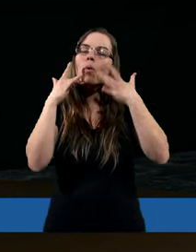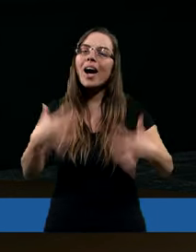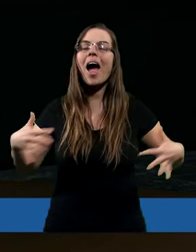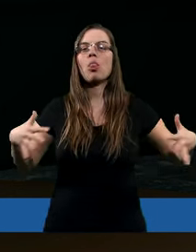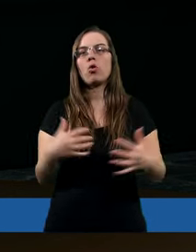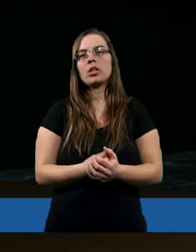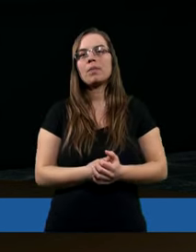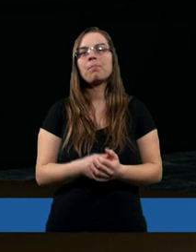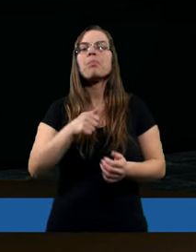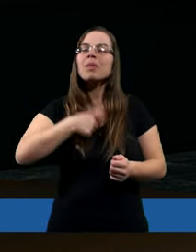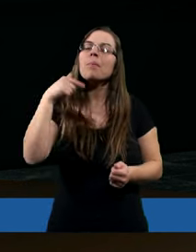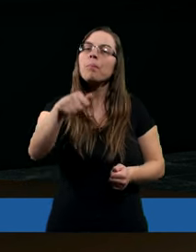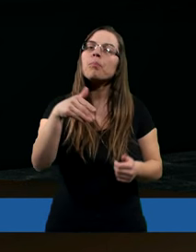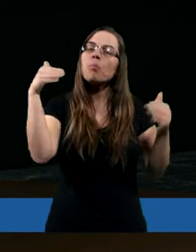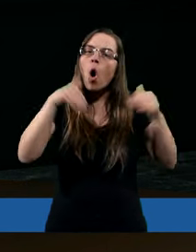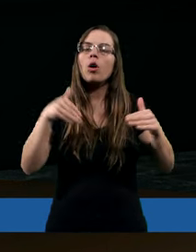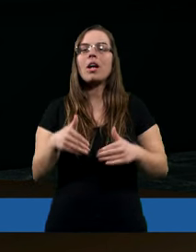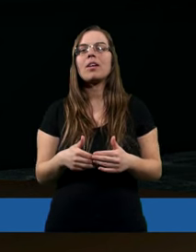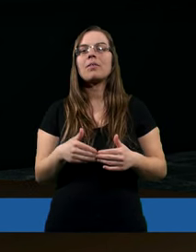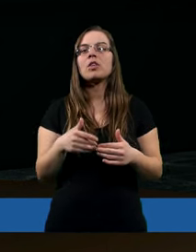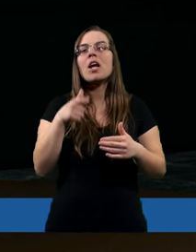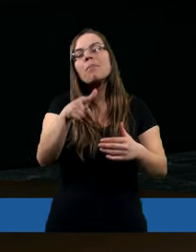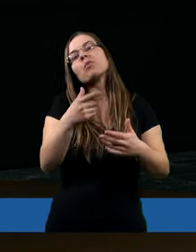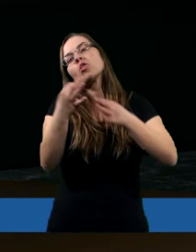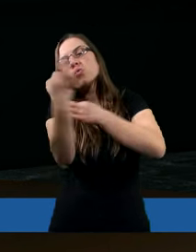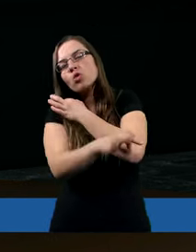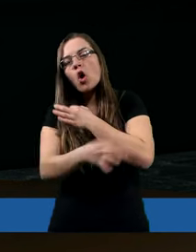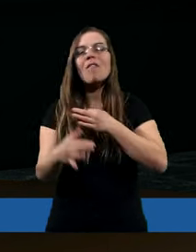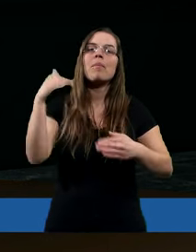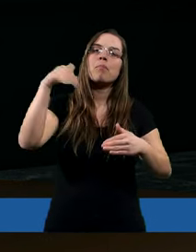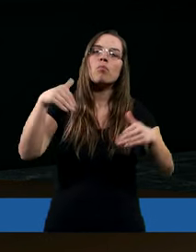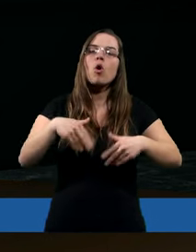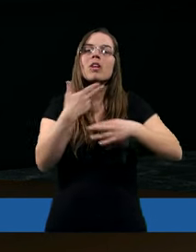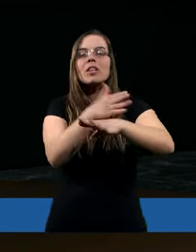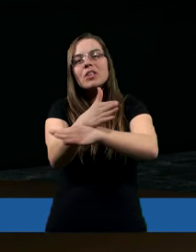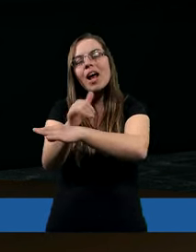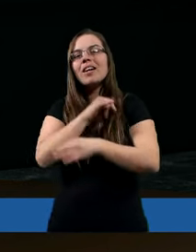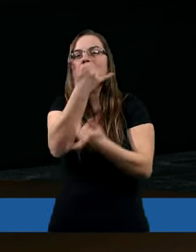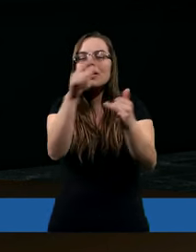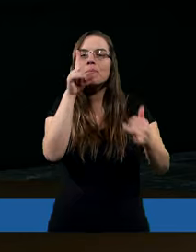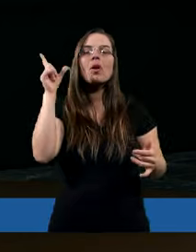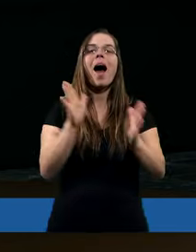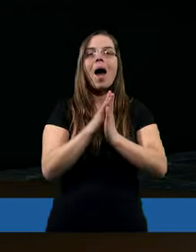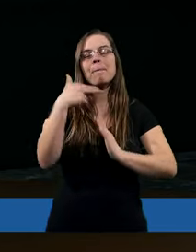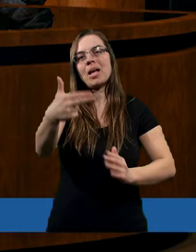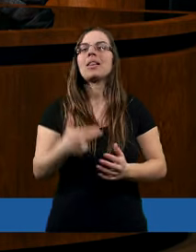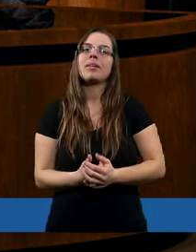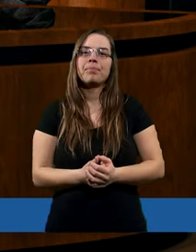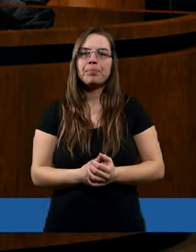z tego, że możemy studiować, możemy dzielić się myślami. Amen.